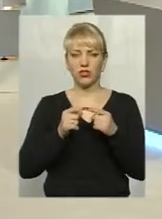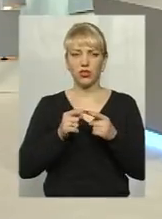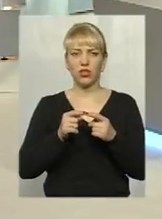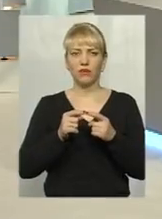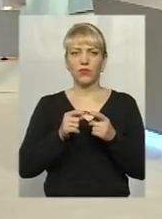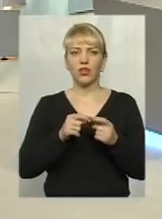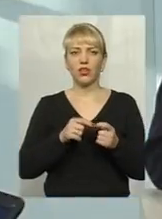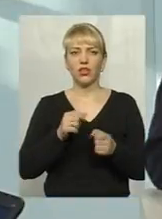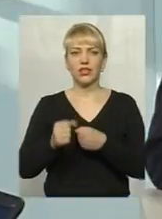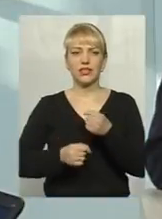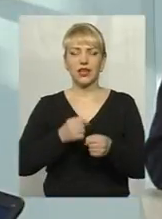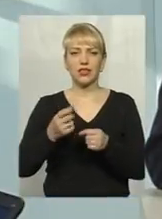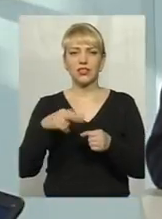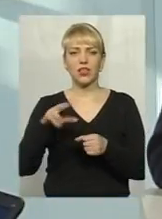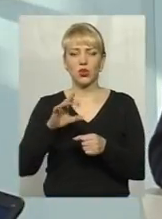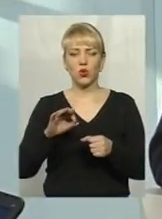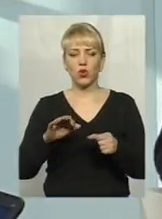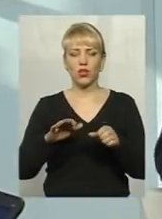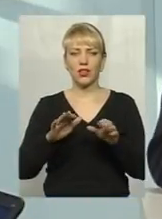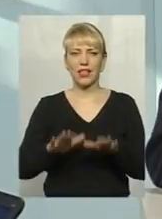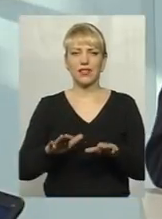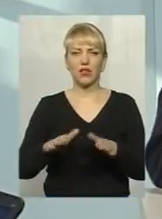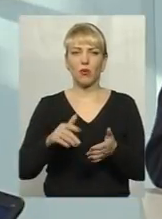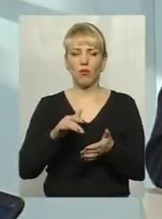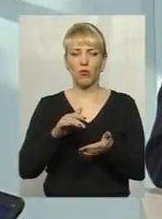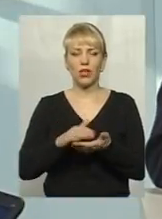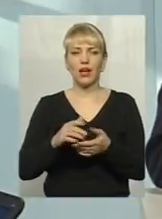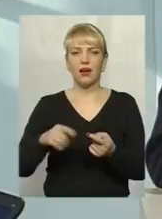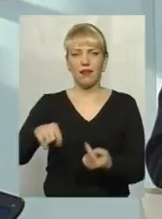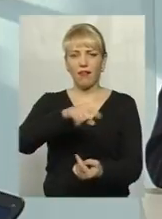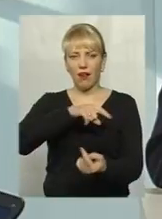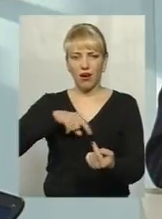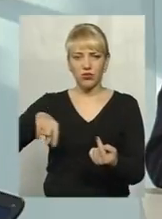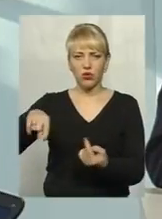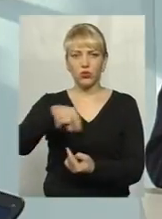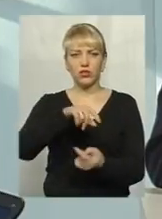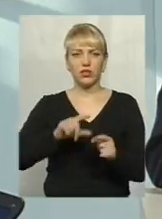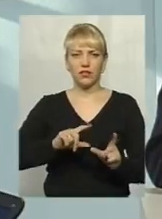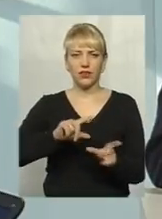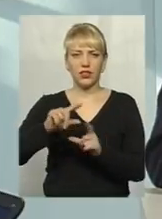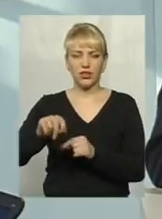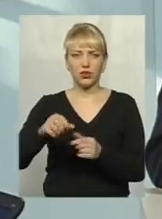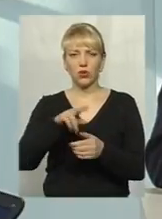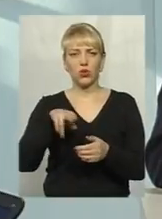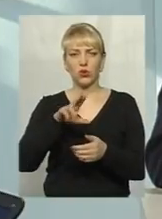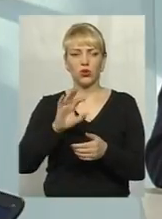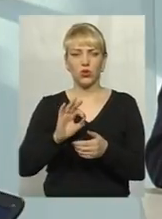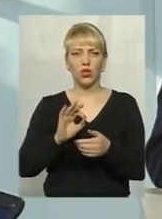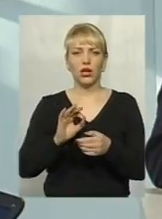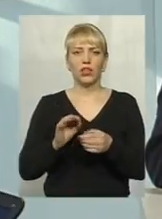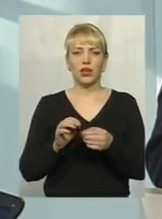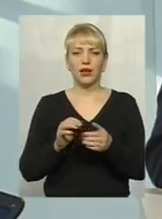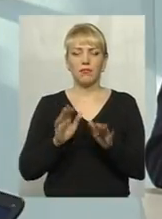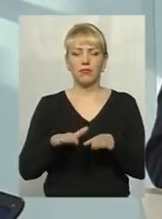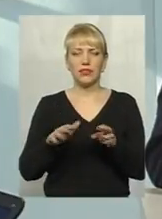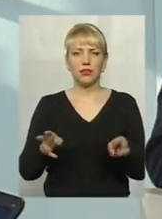Так, звичайно. Радіус виїзду пожежно-рятувального підрозділу, згідно норм, повинен становити не більше 5 кілометрів.